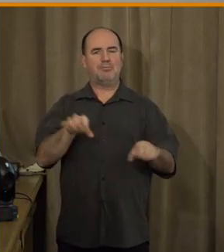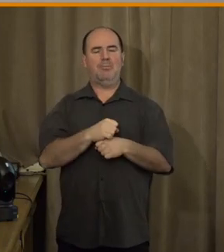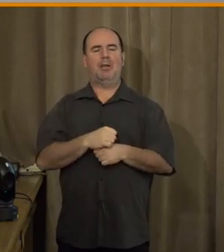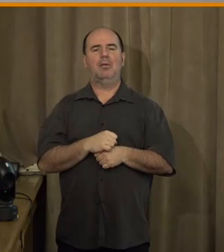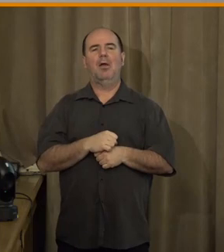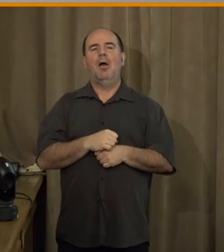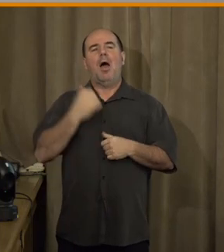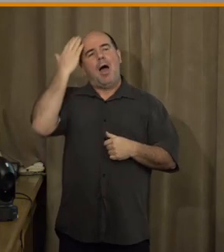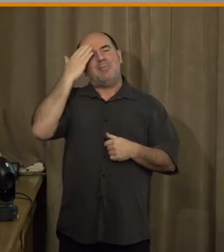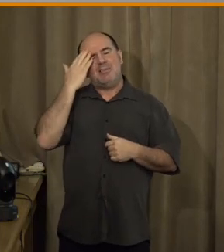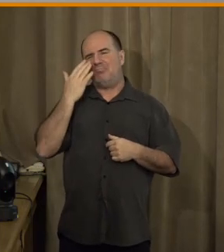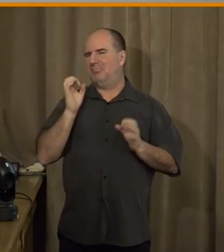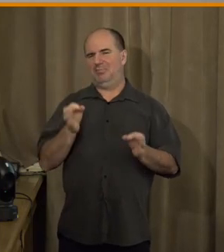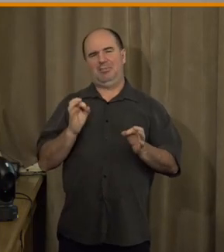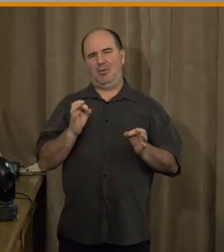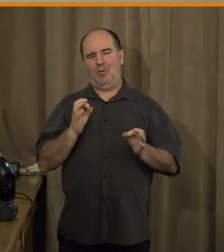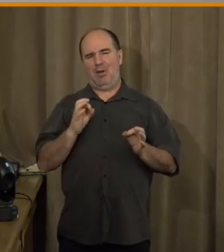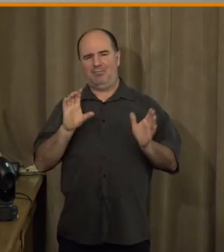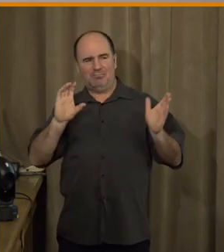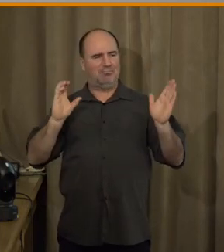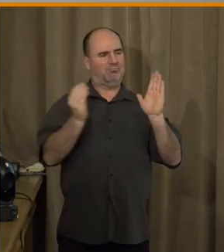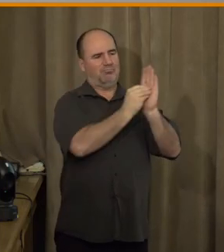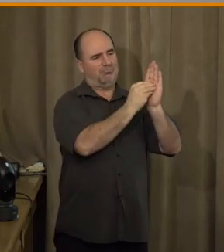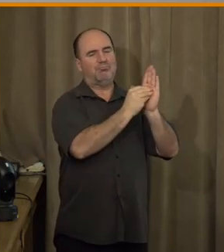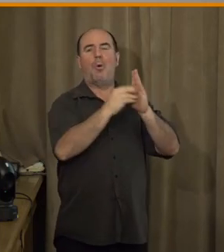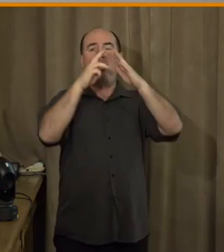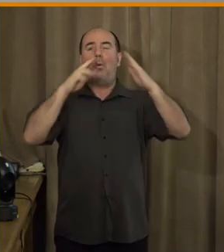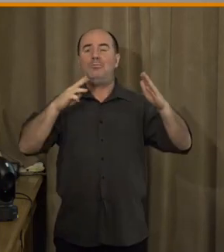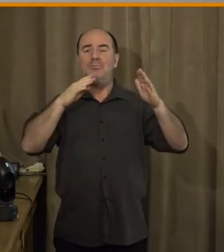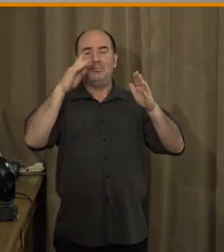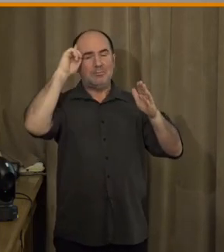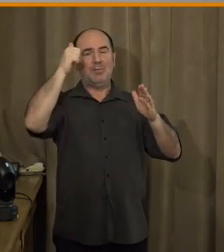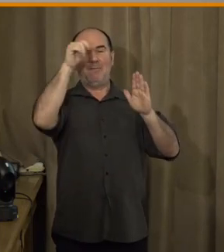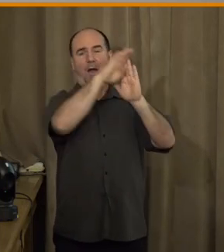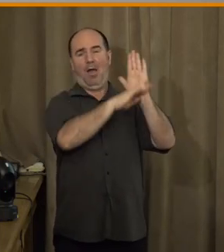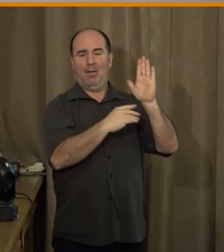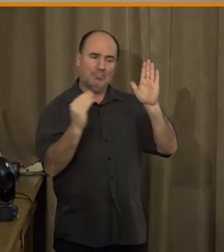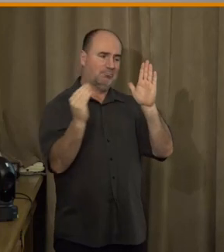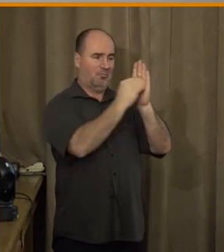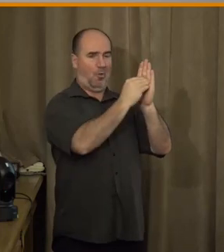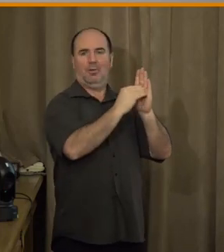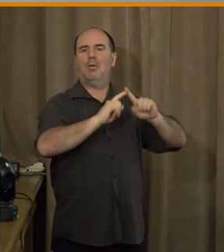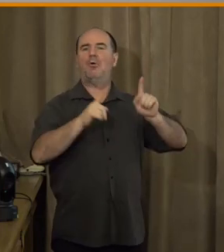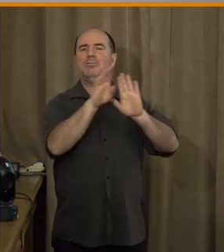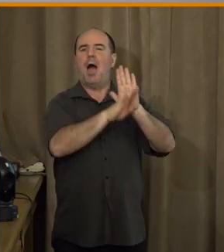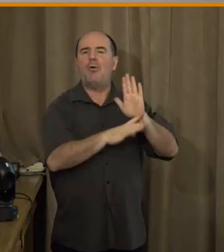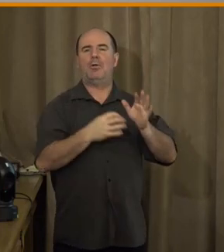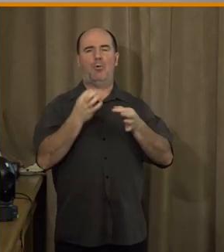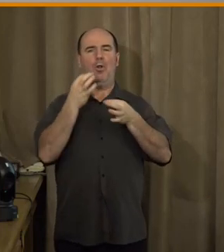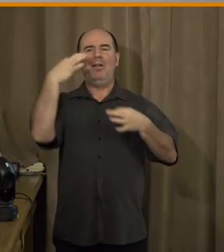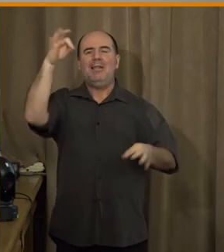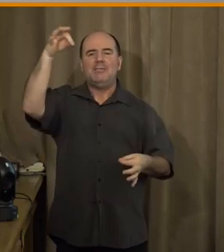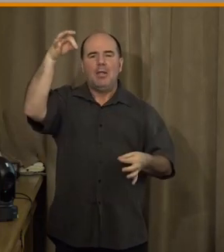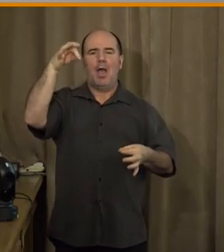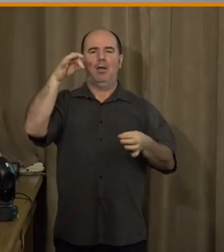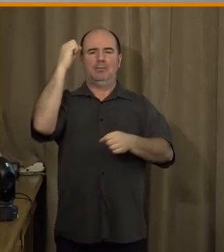ústavy nebo do listiny. Mysleli jsme, že je mnohem vhodnější to řešit v rámci novely zákona, konkrétně zákona o oběhu